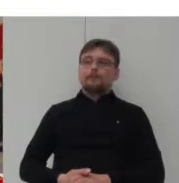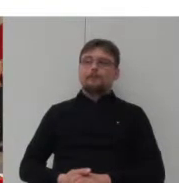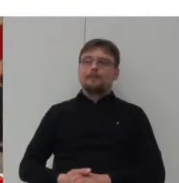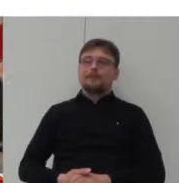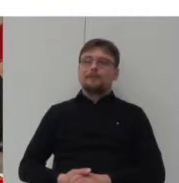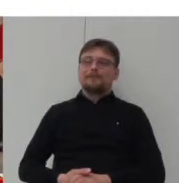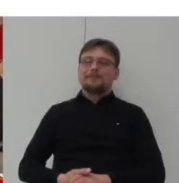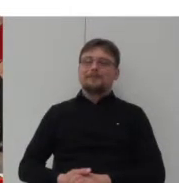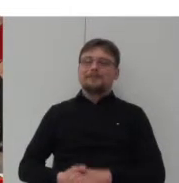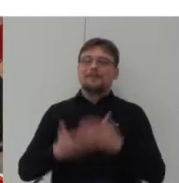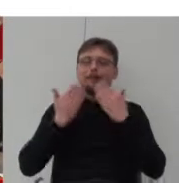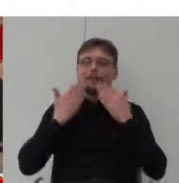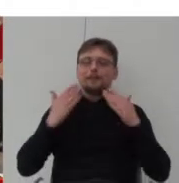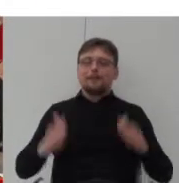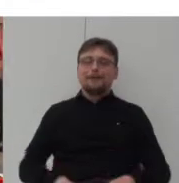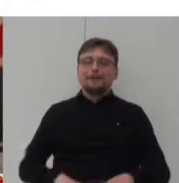Dziękuję bardzo.